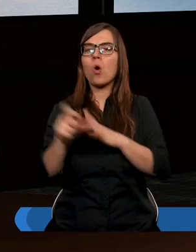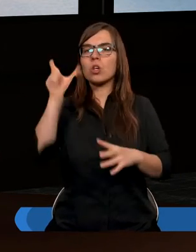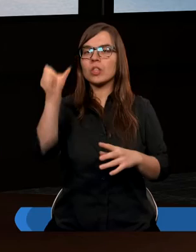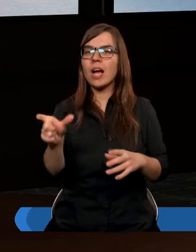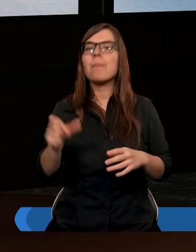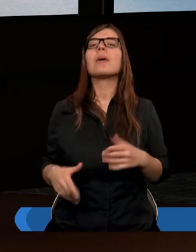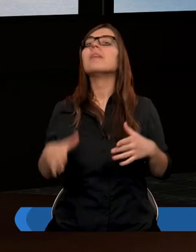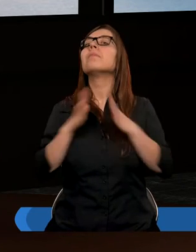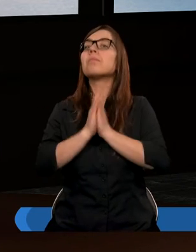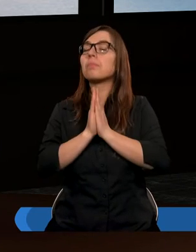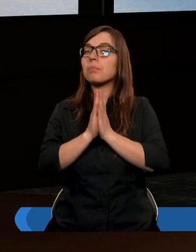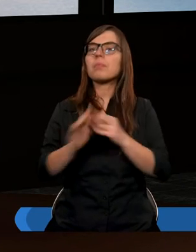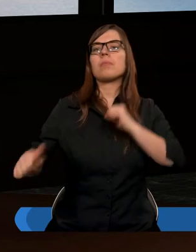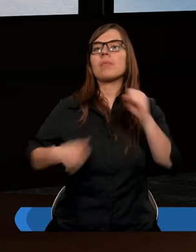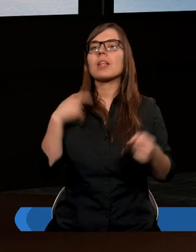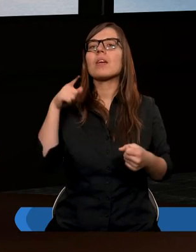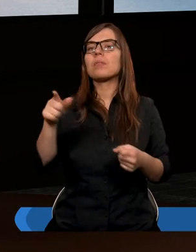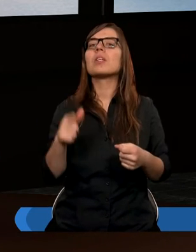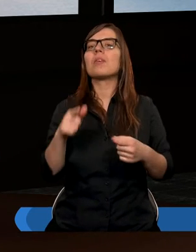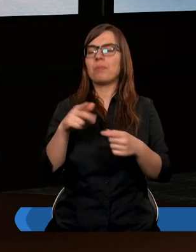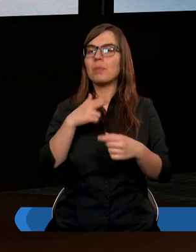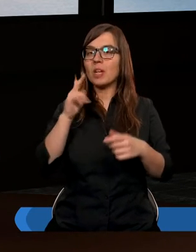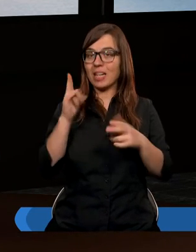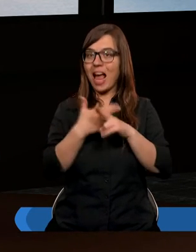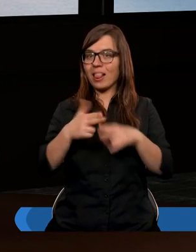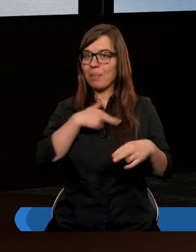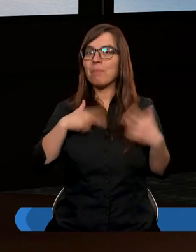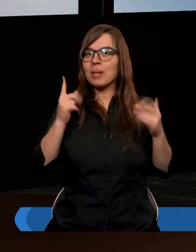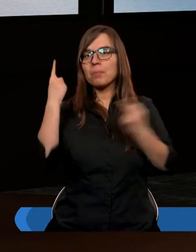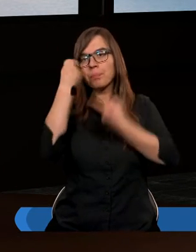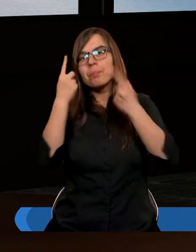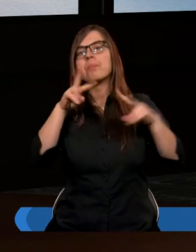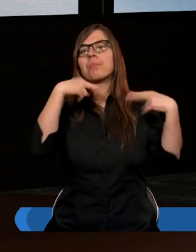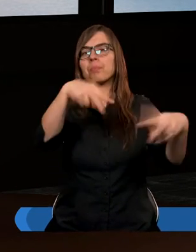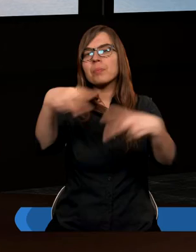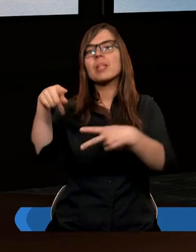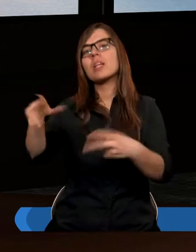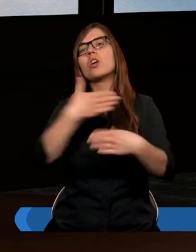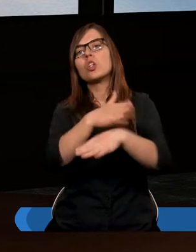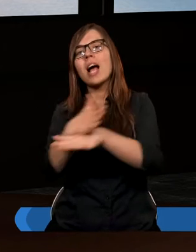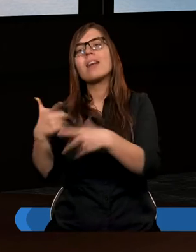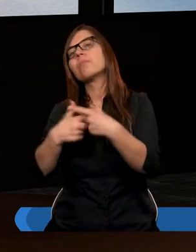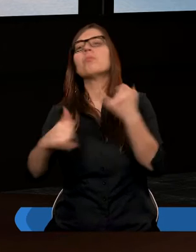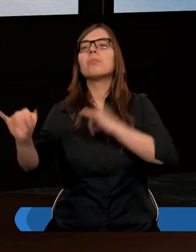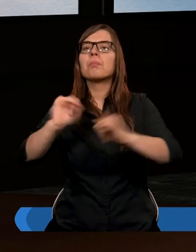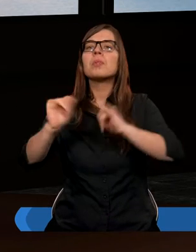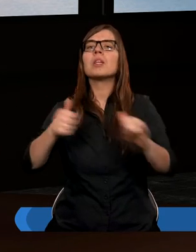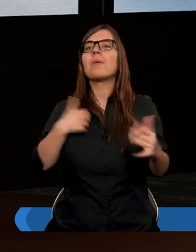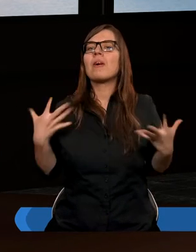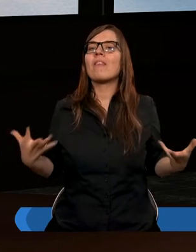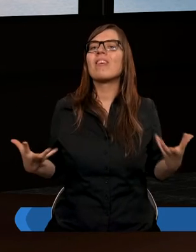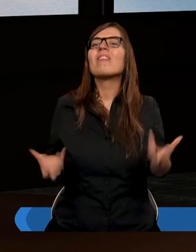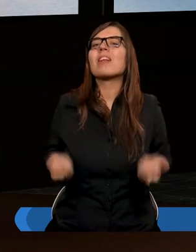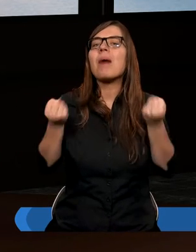Dlatego prosimy, aby te myśli, które będziemy przekazywać, którymi będziemy się dzielić, wzmacniały nie